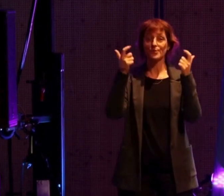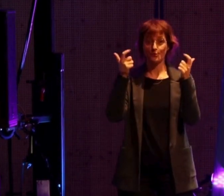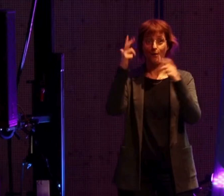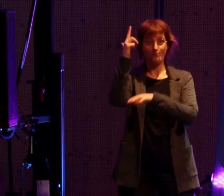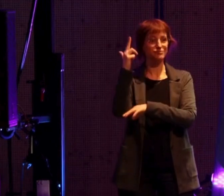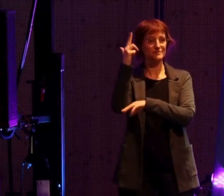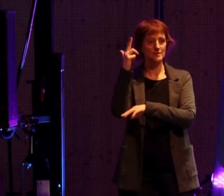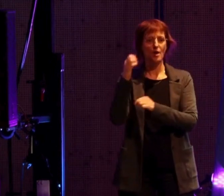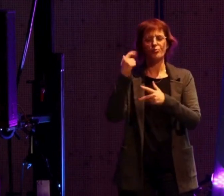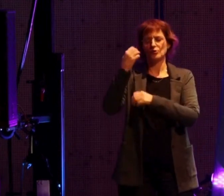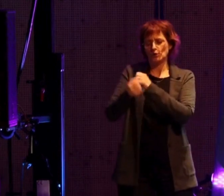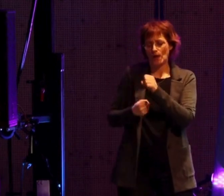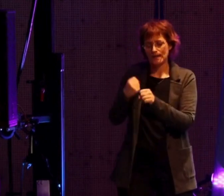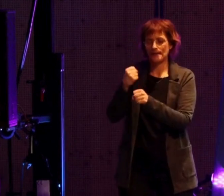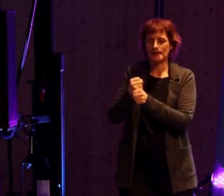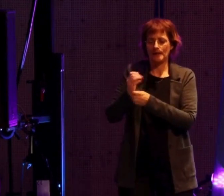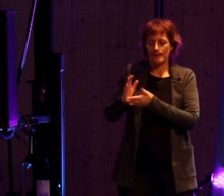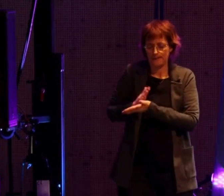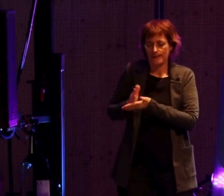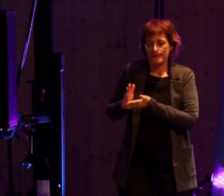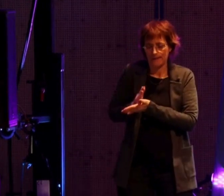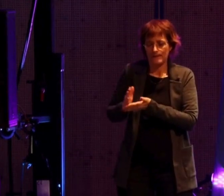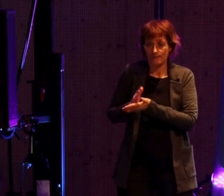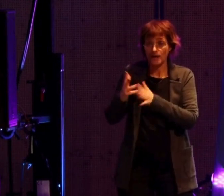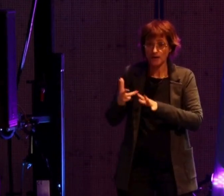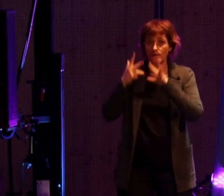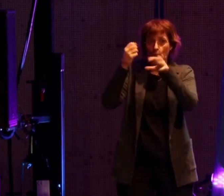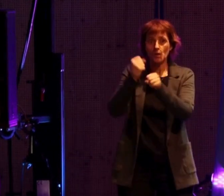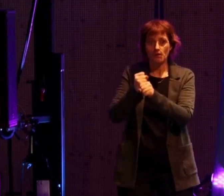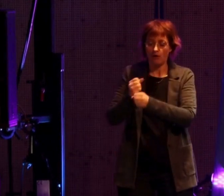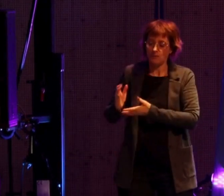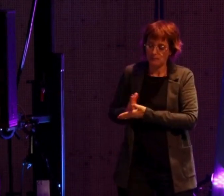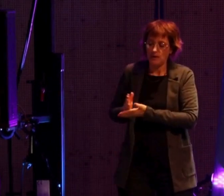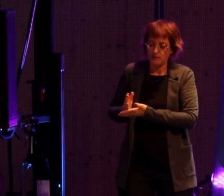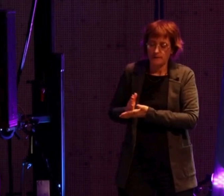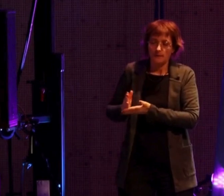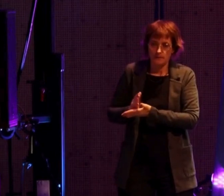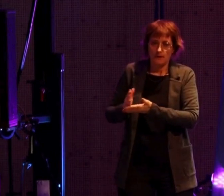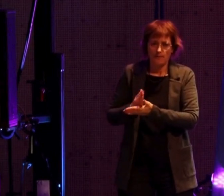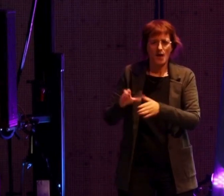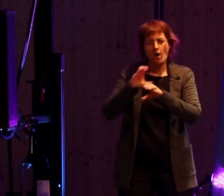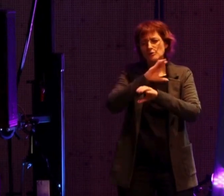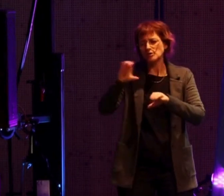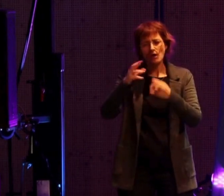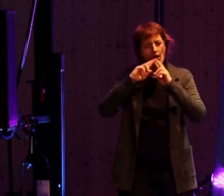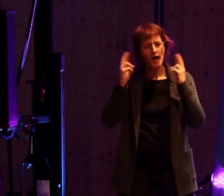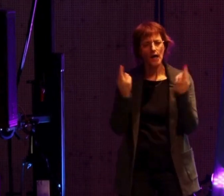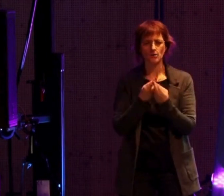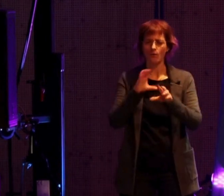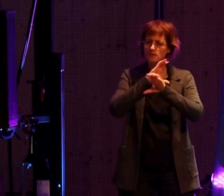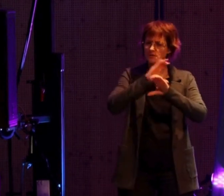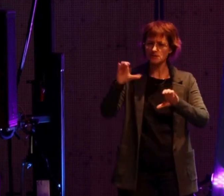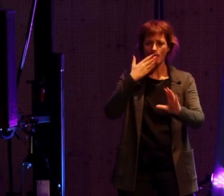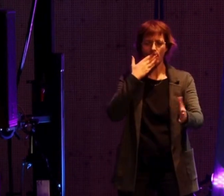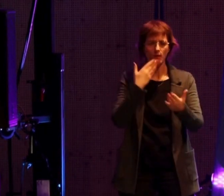Après plusieurs années de préparation, huit ans, après des centaines de réunions, des centaines de rendez